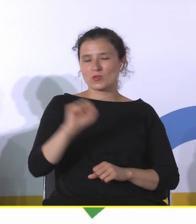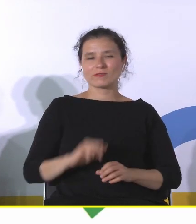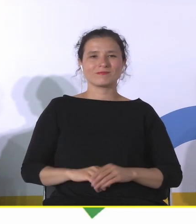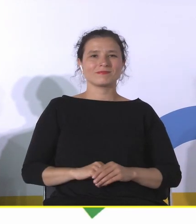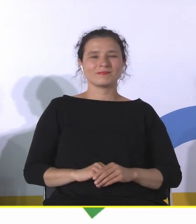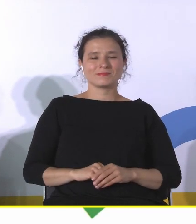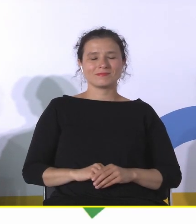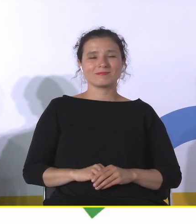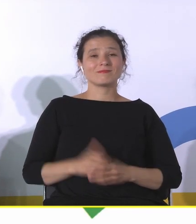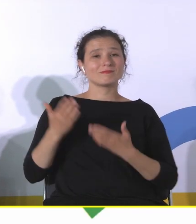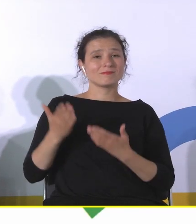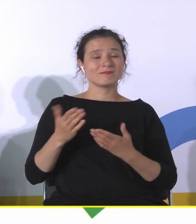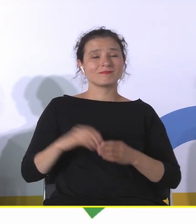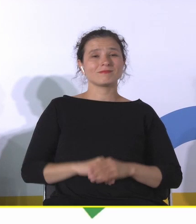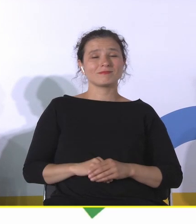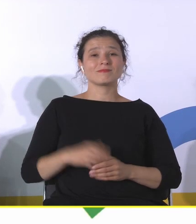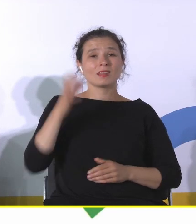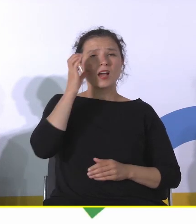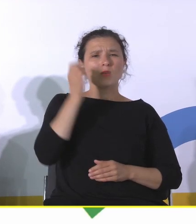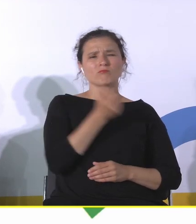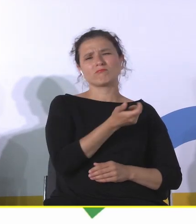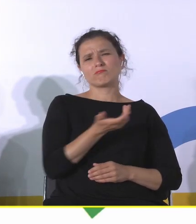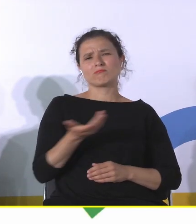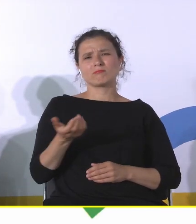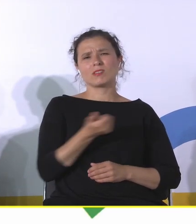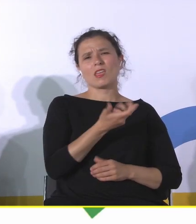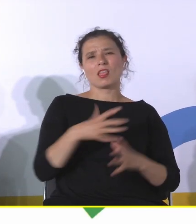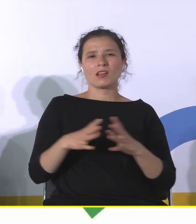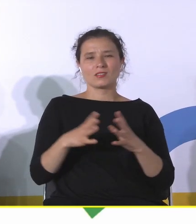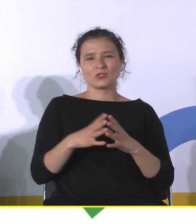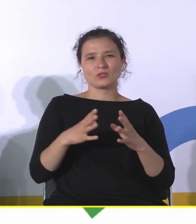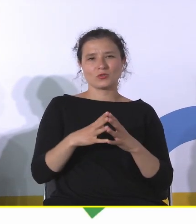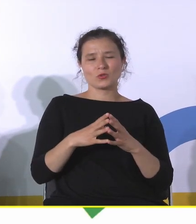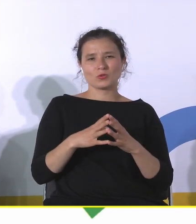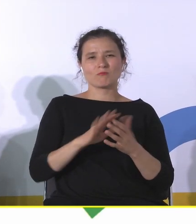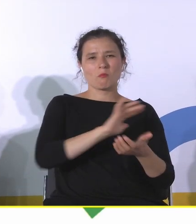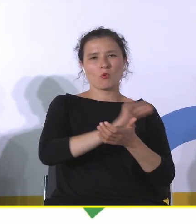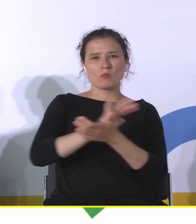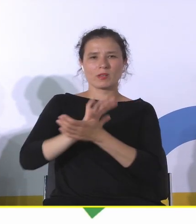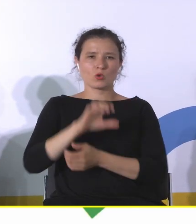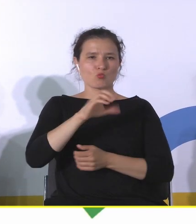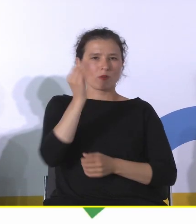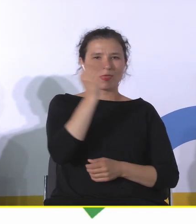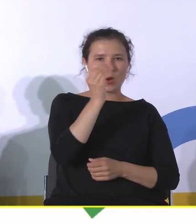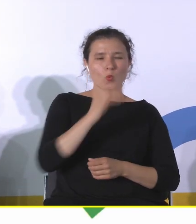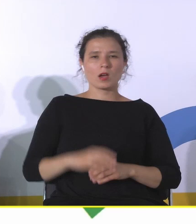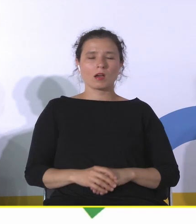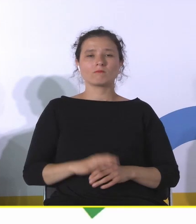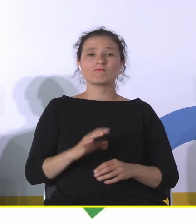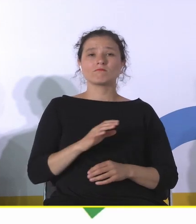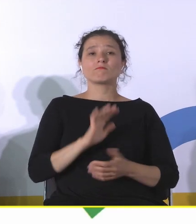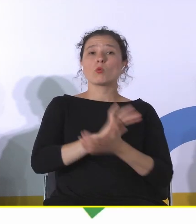Jest autorem kilkudziesięciu publikacji naukowych dotyczących takich